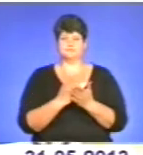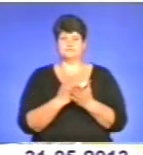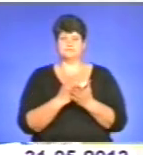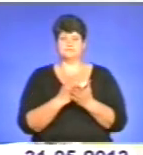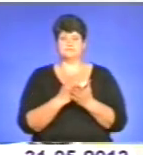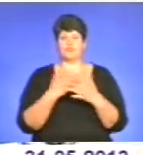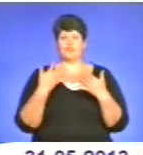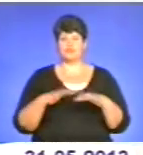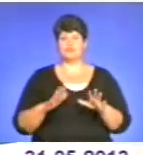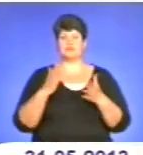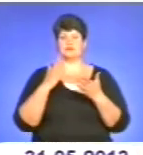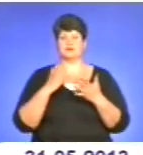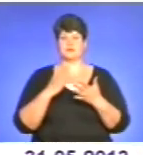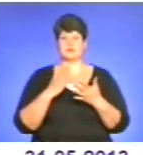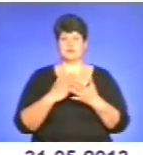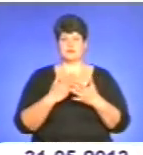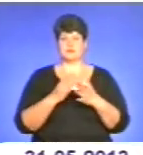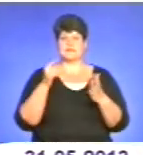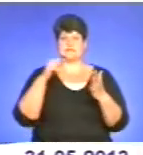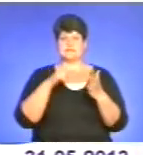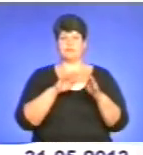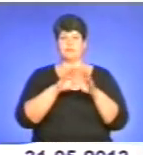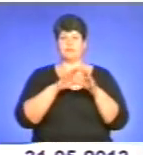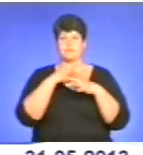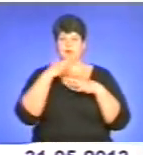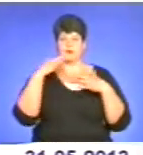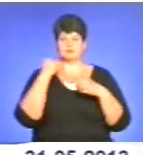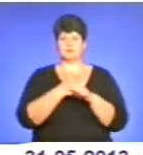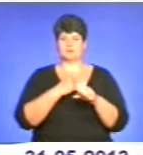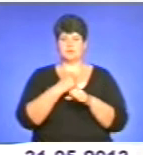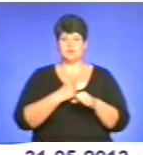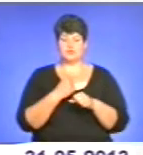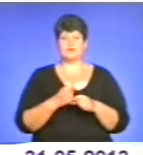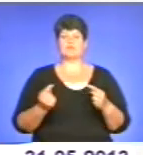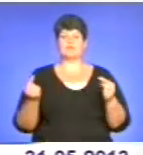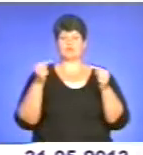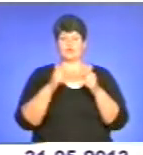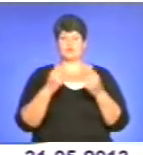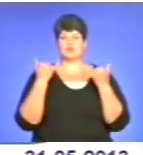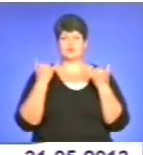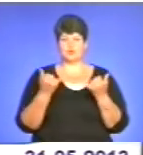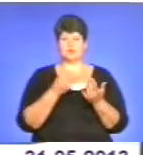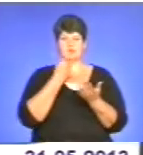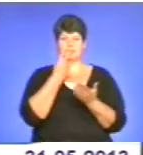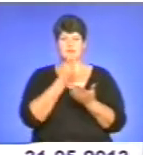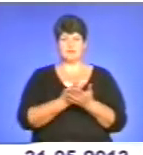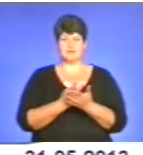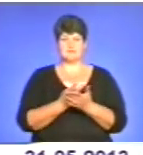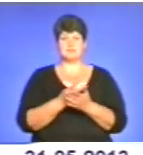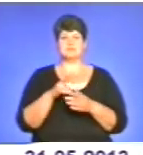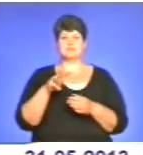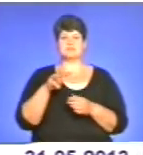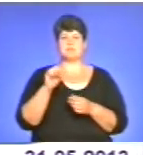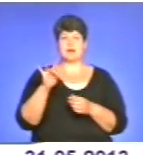вже є цілі на працювання. Відповідно, ми сьогодні якраз тут дивимося з меру міста,